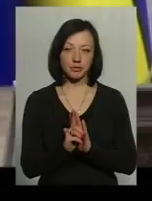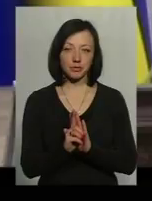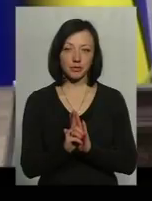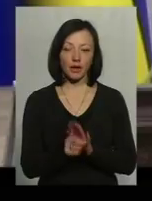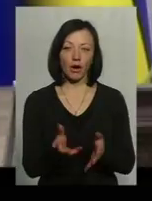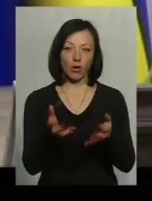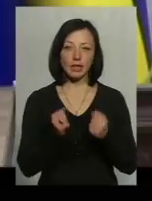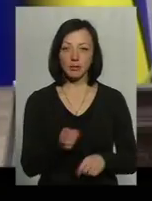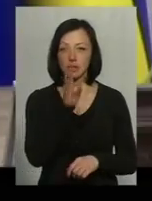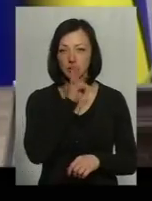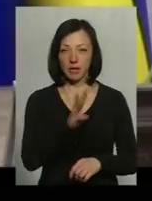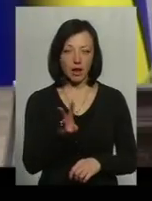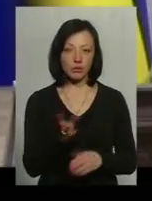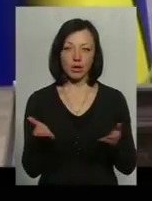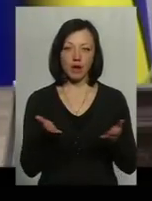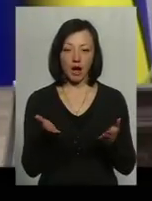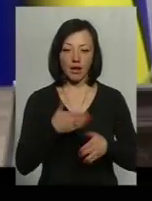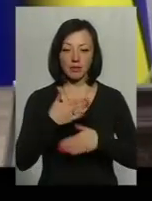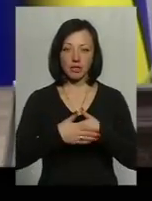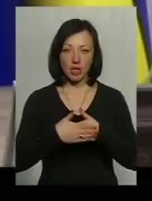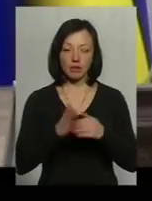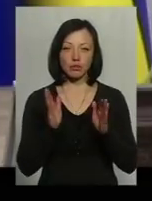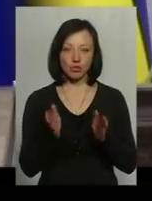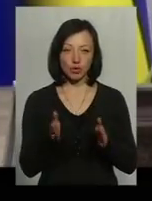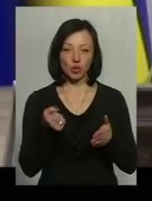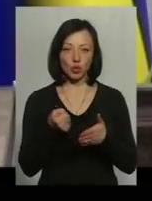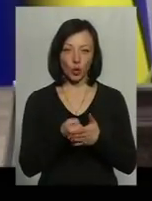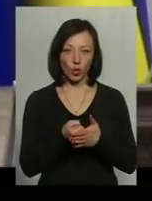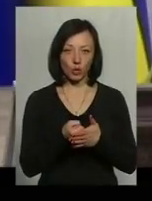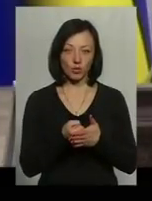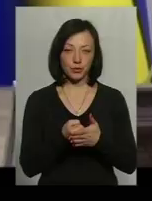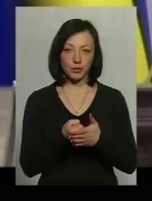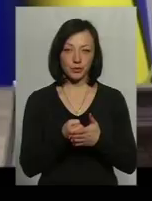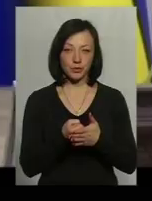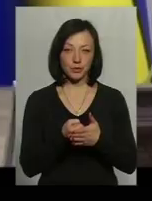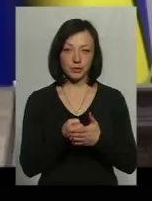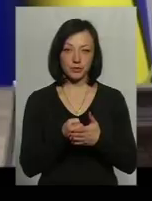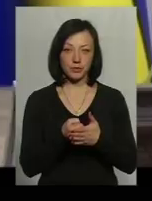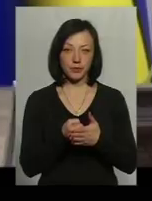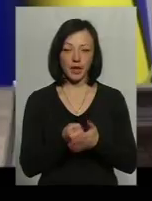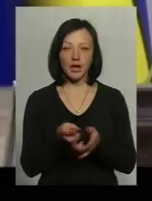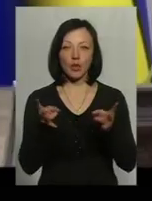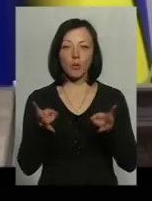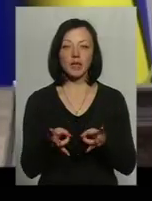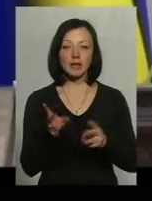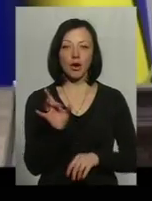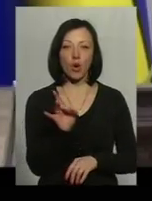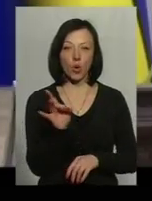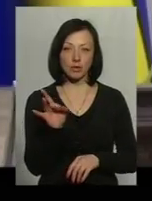отримувати заробітну плату, яка наближатись, буде наближатись до необхідних розмірів.